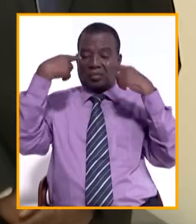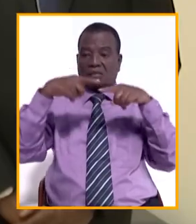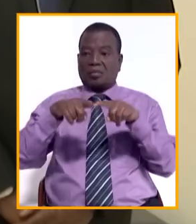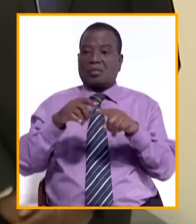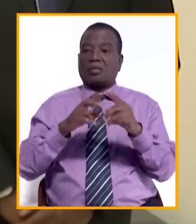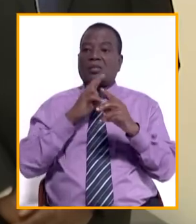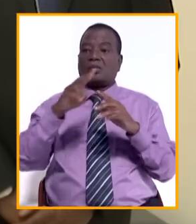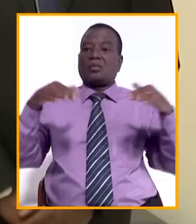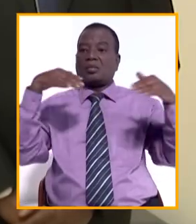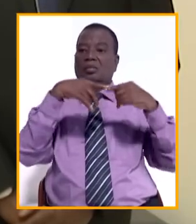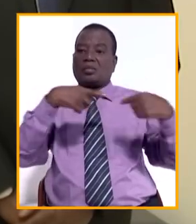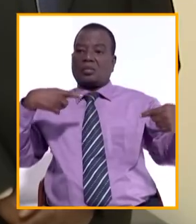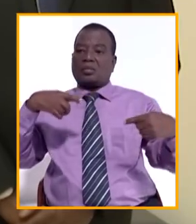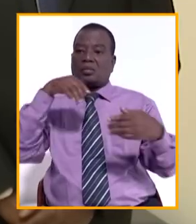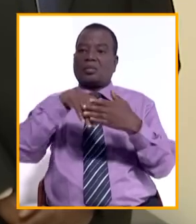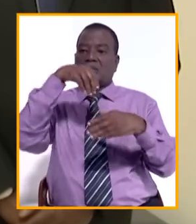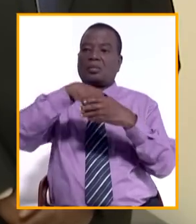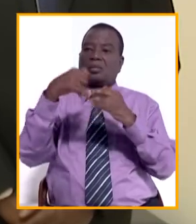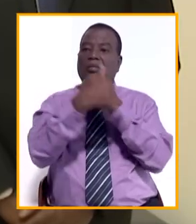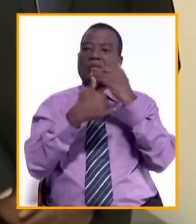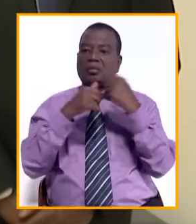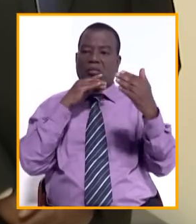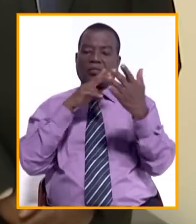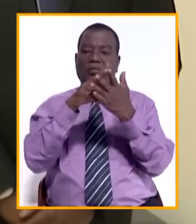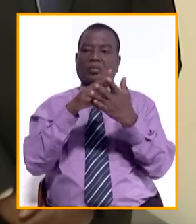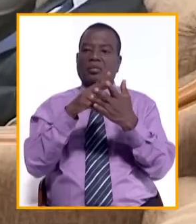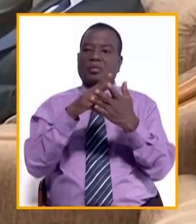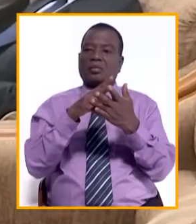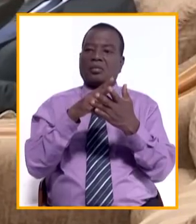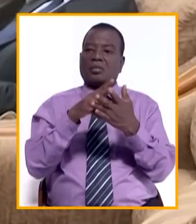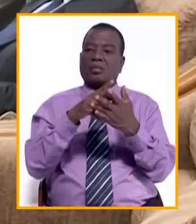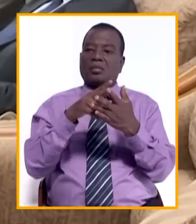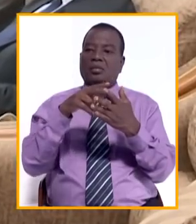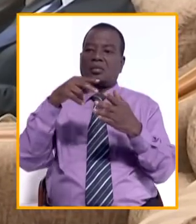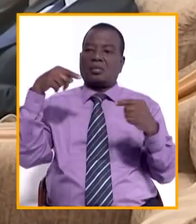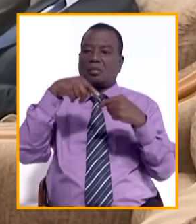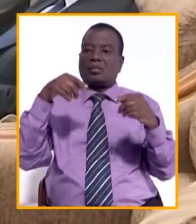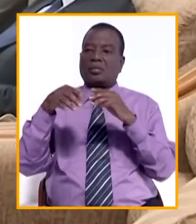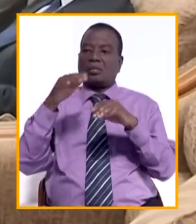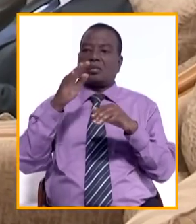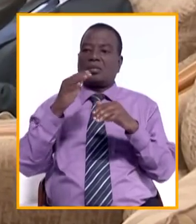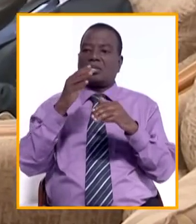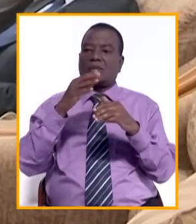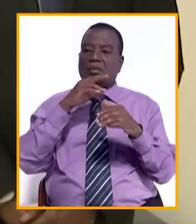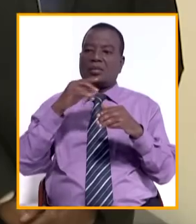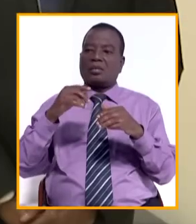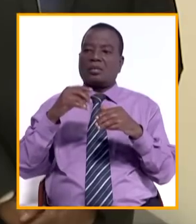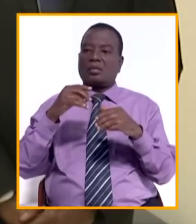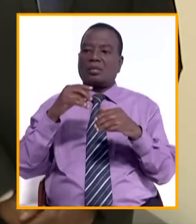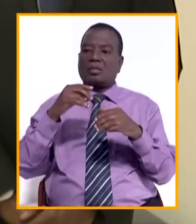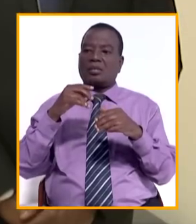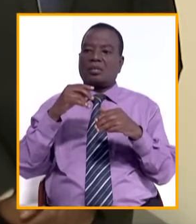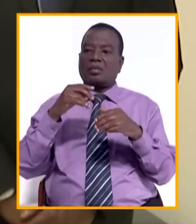vraie opposition dans ce pays.'est légitime. L'opposition a quelque chose à contribuer. Elle a contribué de façon